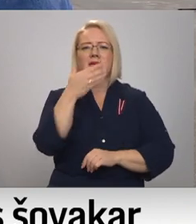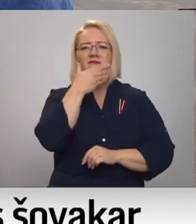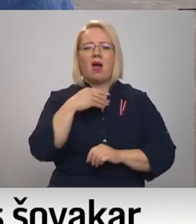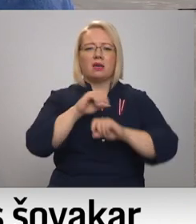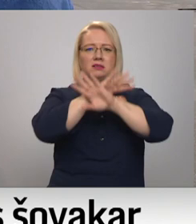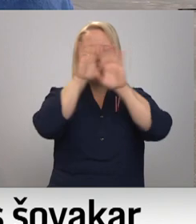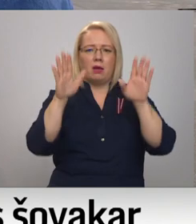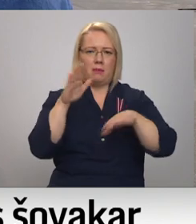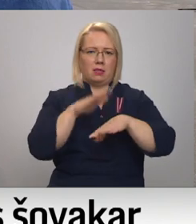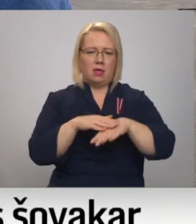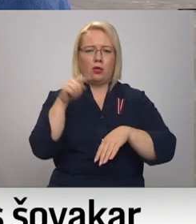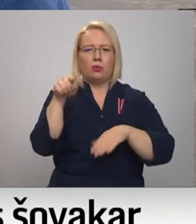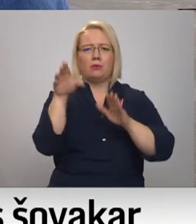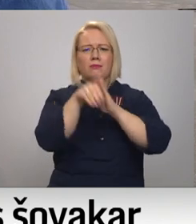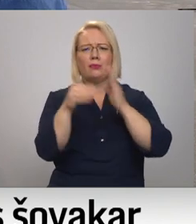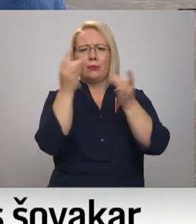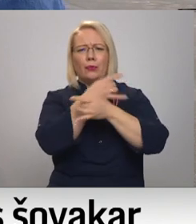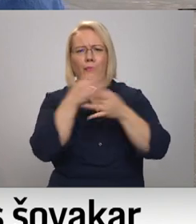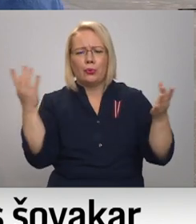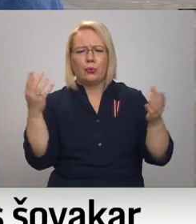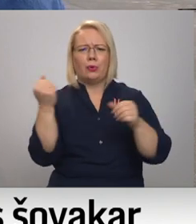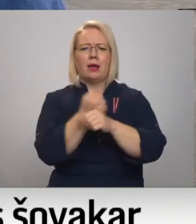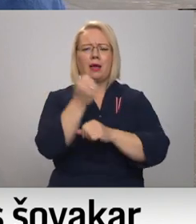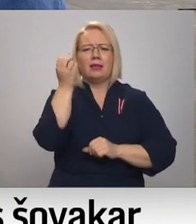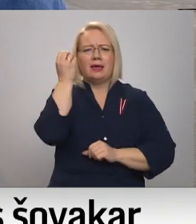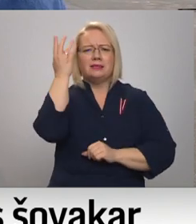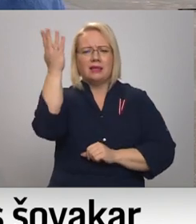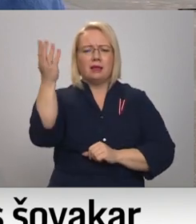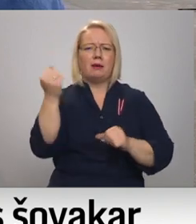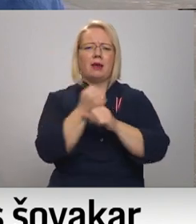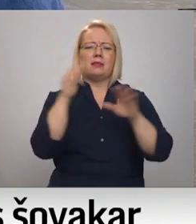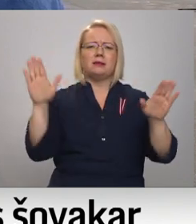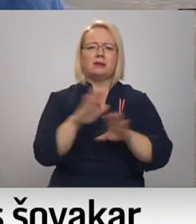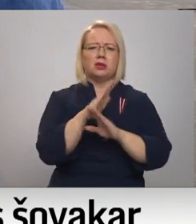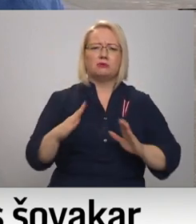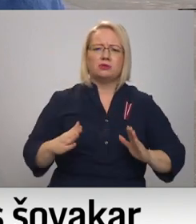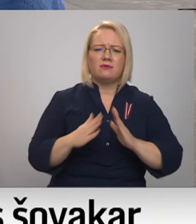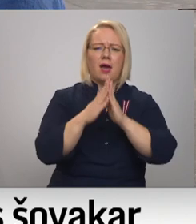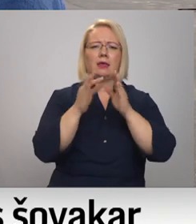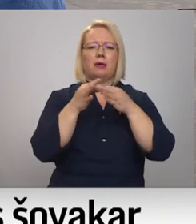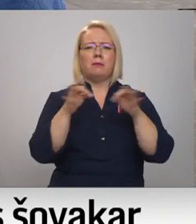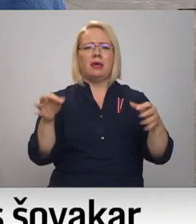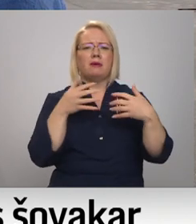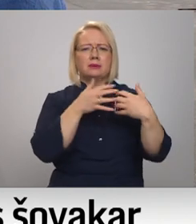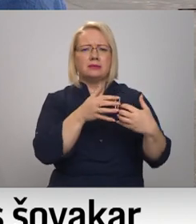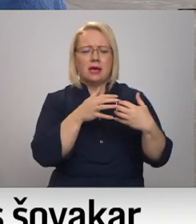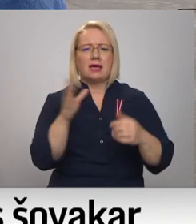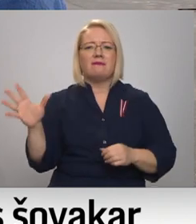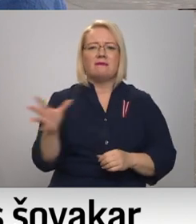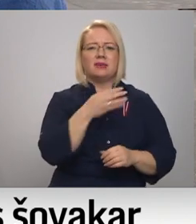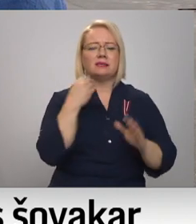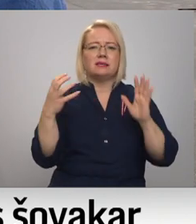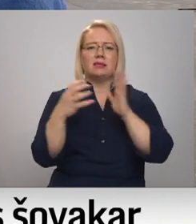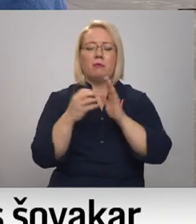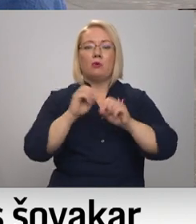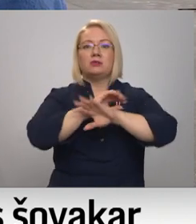dēļ. Tur ir gan kultūra, gan izglītība, gan mūsu dziesmasvētki, gan brīvības cīņas. Viņš šie simboli tiks